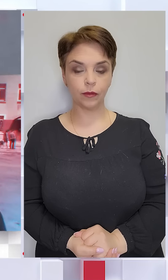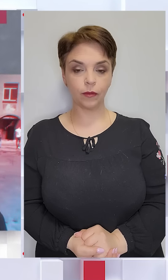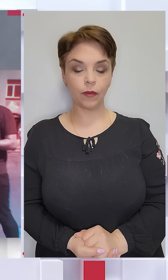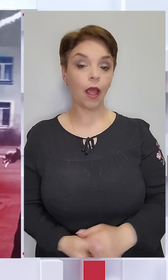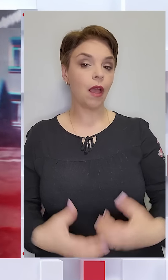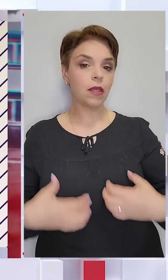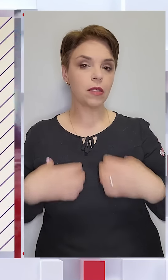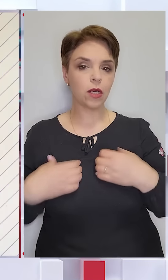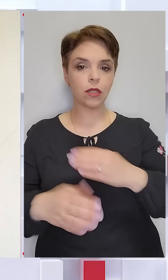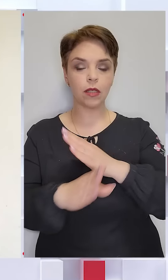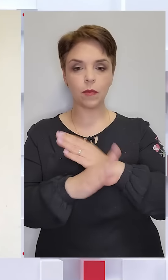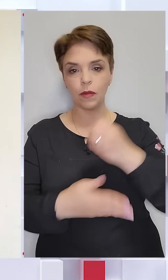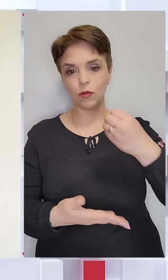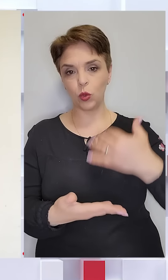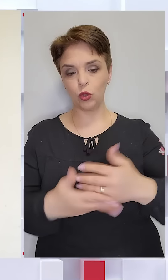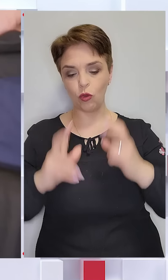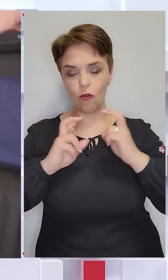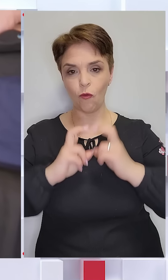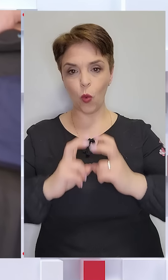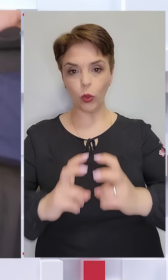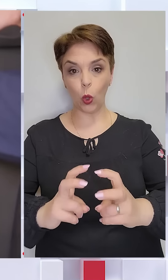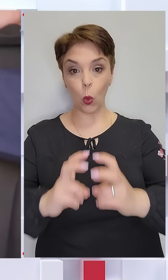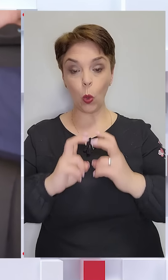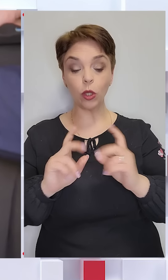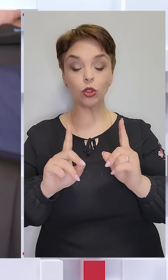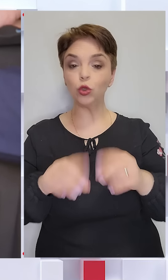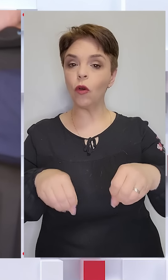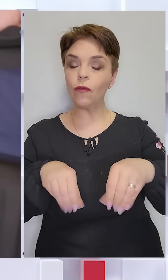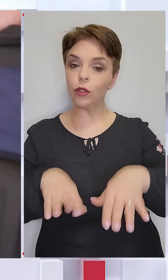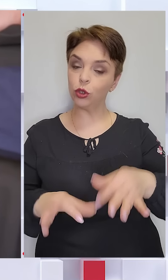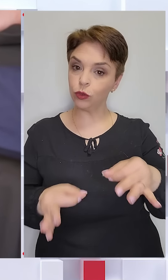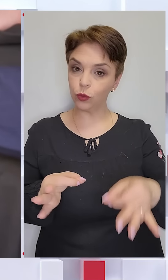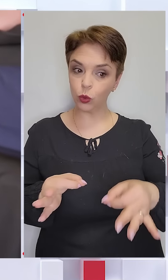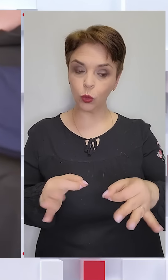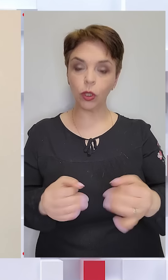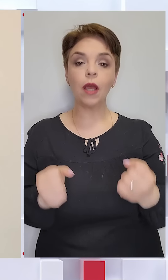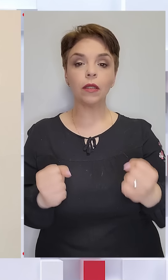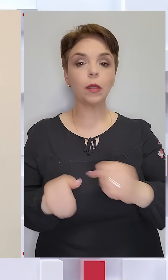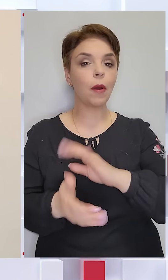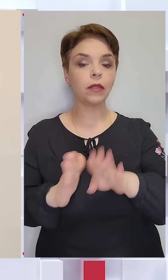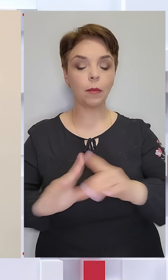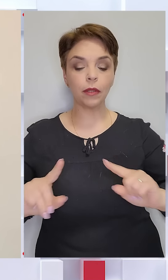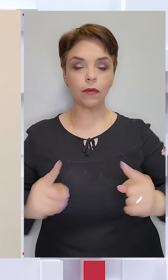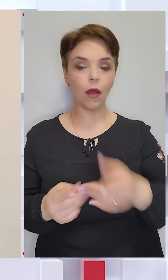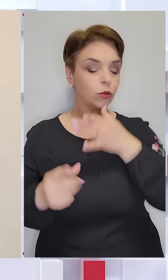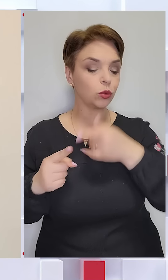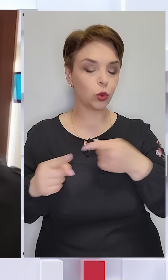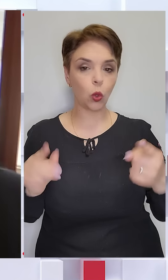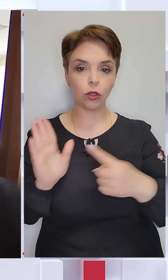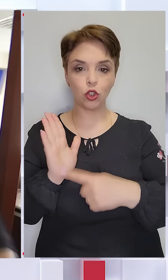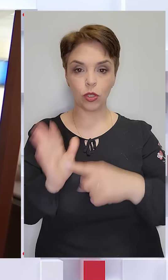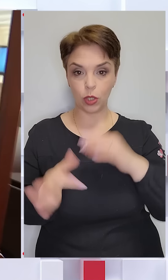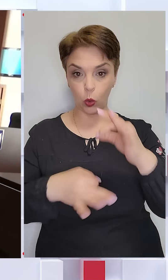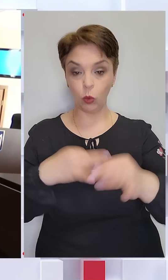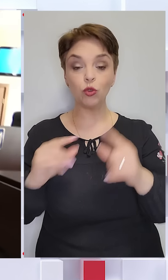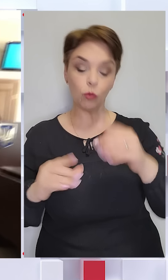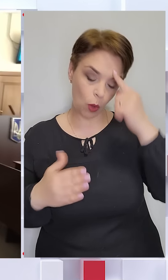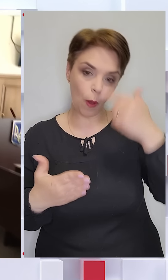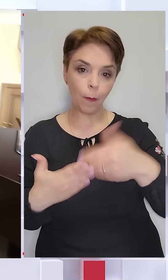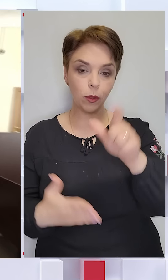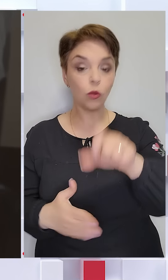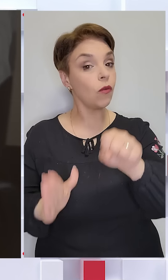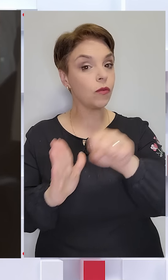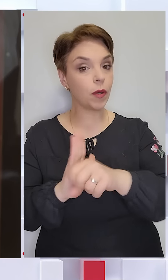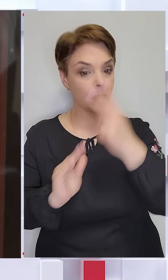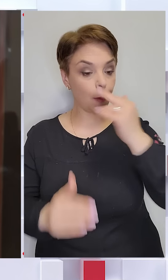Страшна смерть у столичному фоні колерії. Що вирішив суд? Тримання під вартою сроком на 60 дів. Чому підозрюваний